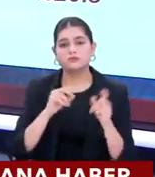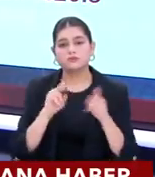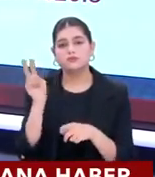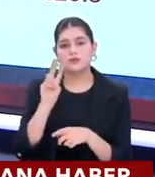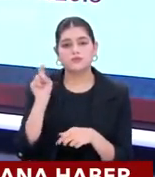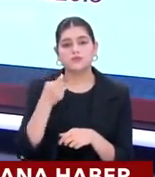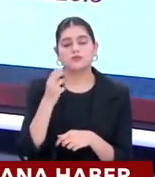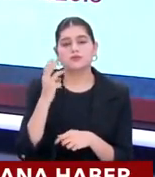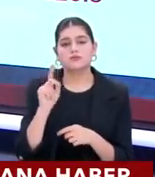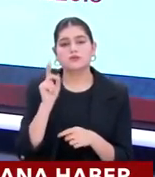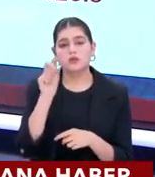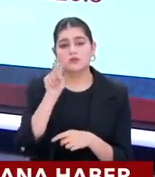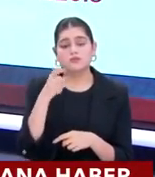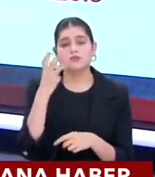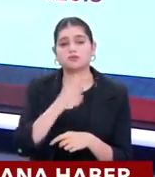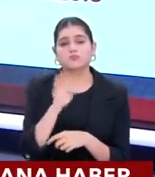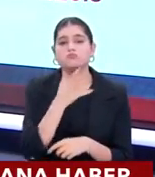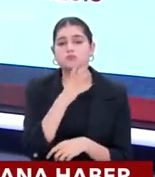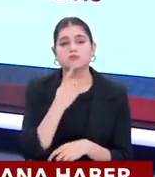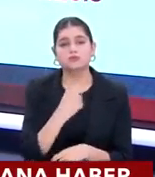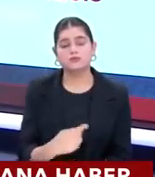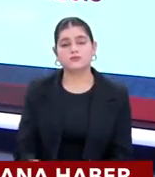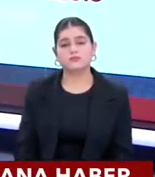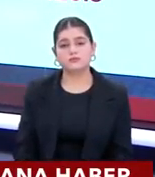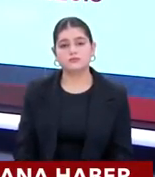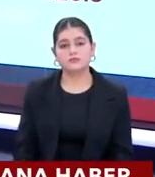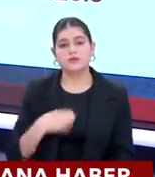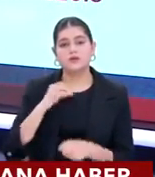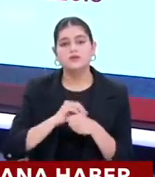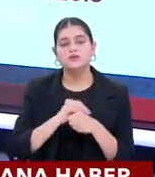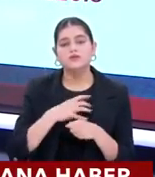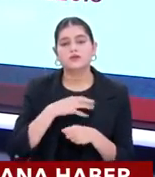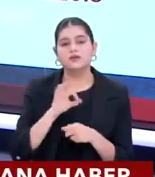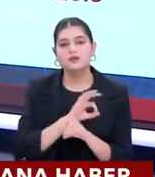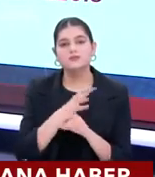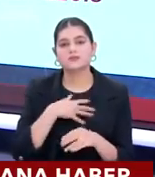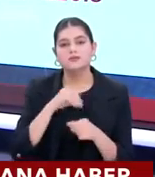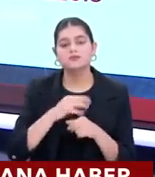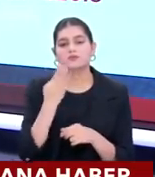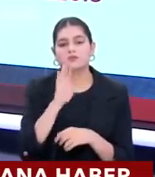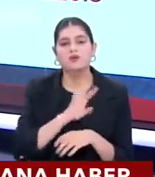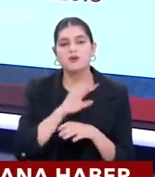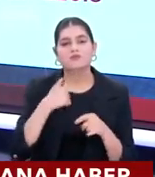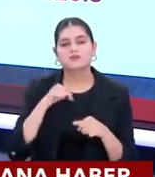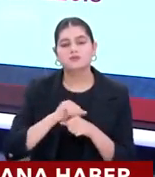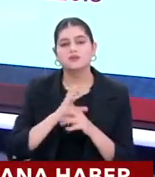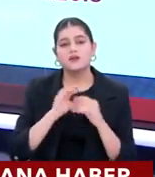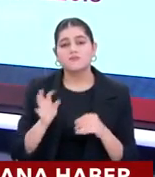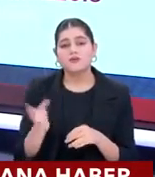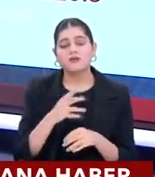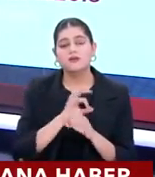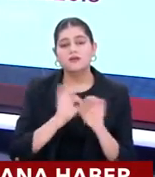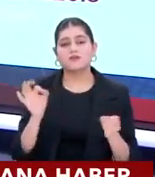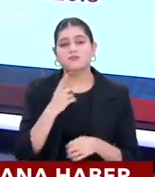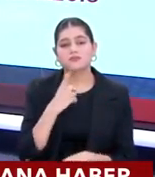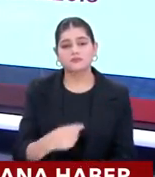20.3 hiçbir fikrim yok diyor. Anladığım kadarıyla kimseden bir umut beklemiyorlar. Umutları kaybetmiş gibi görünüyorlar. Ama ortadaki